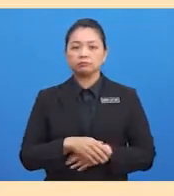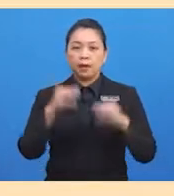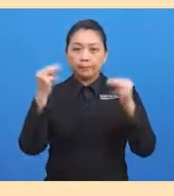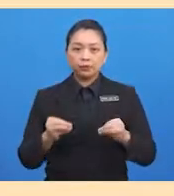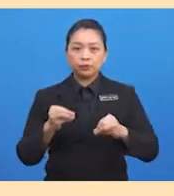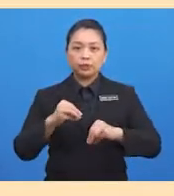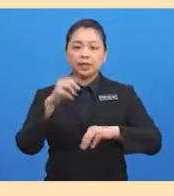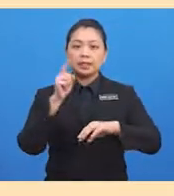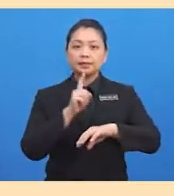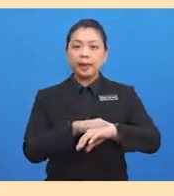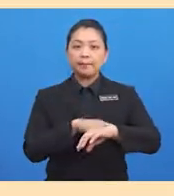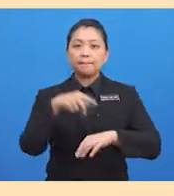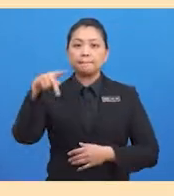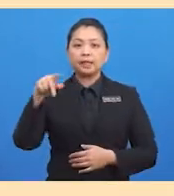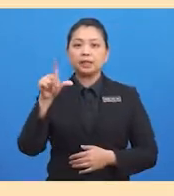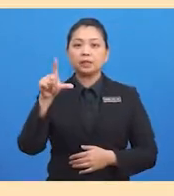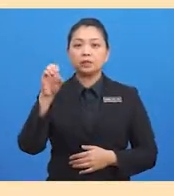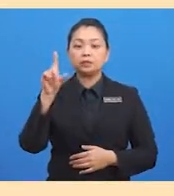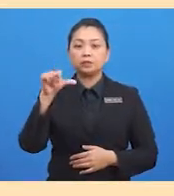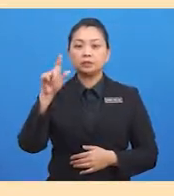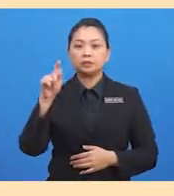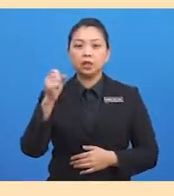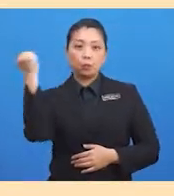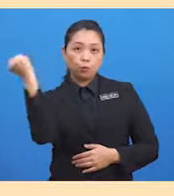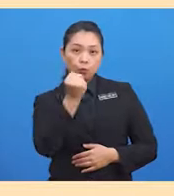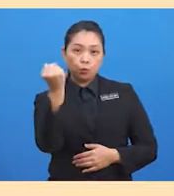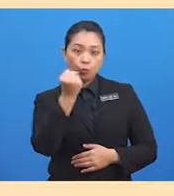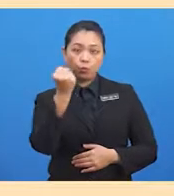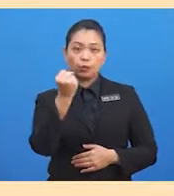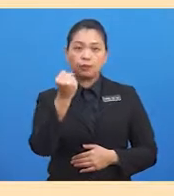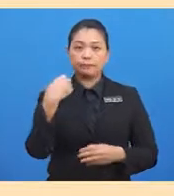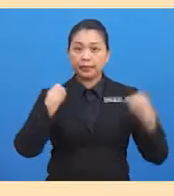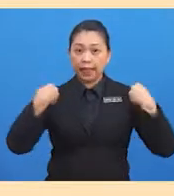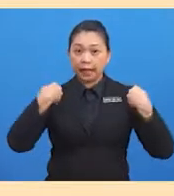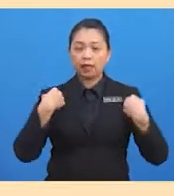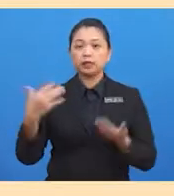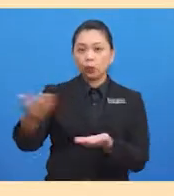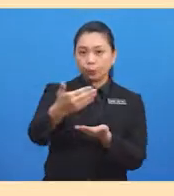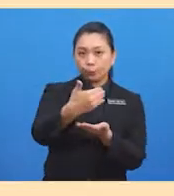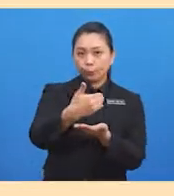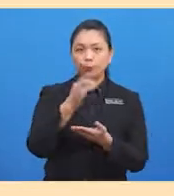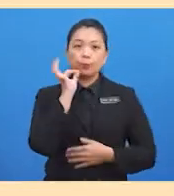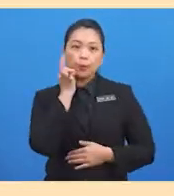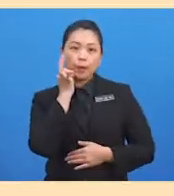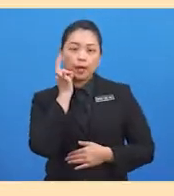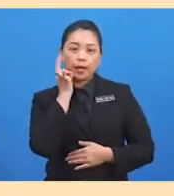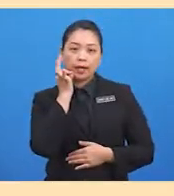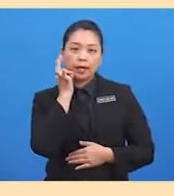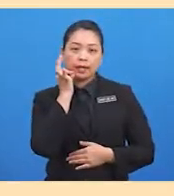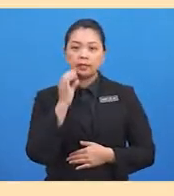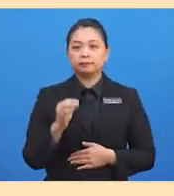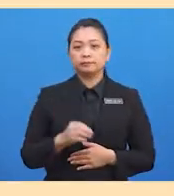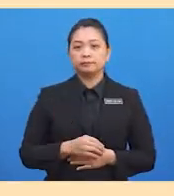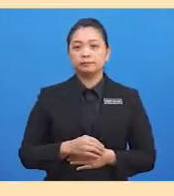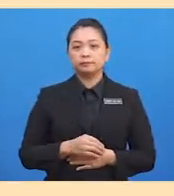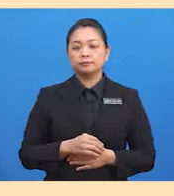mengumpul makanan seperti buah-buahan, cendawan, bijiran, dan pucuk tumbuhan liar di hutan.